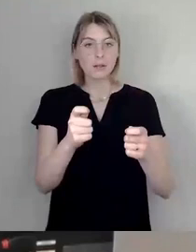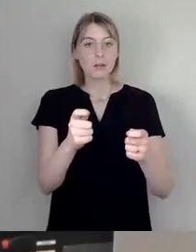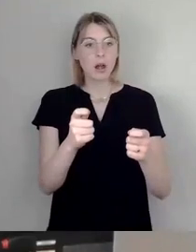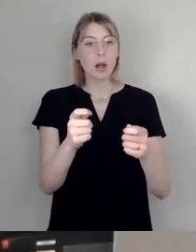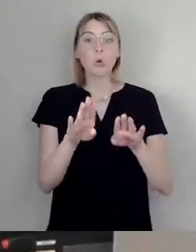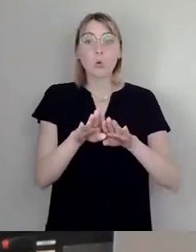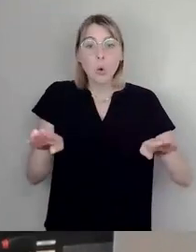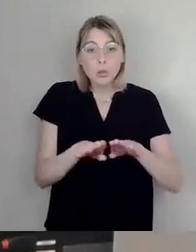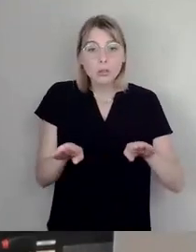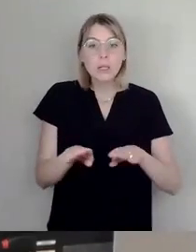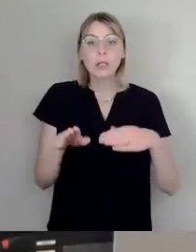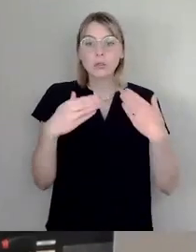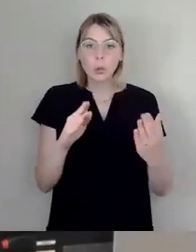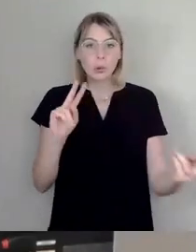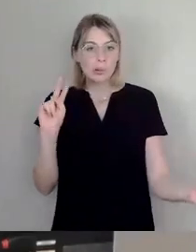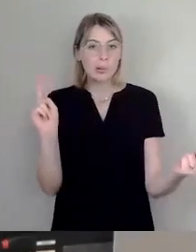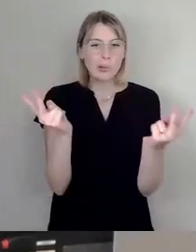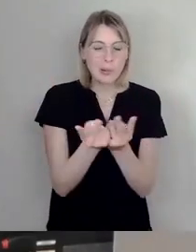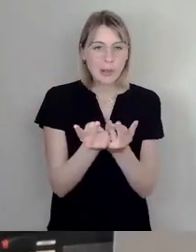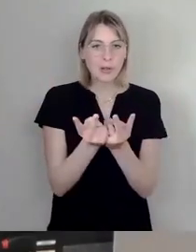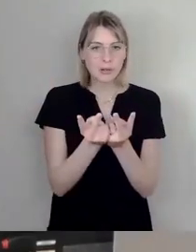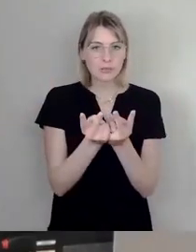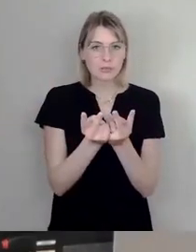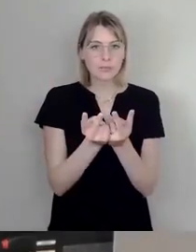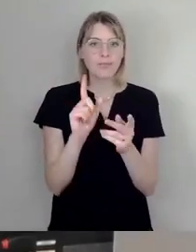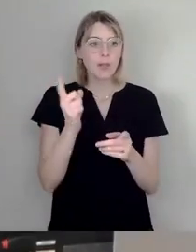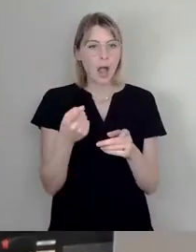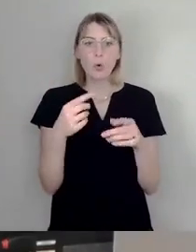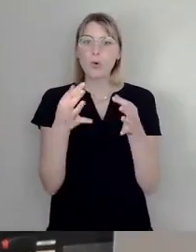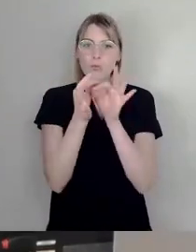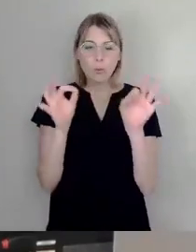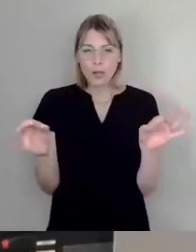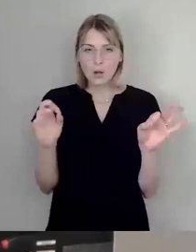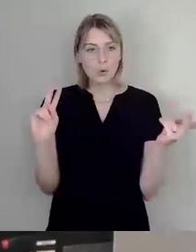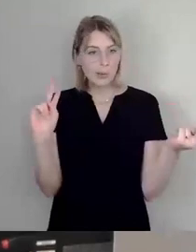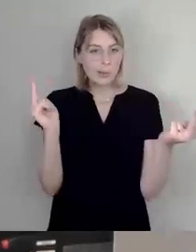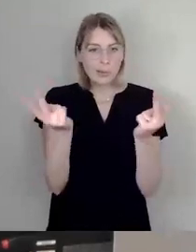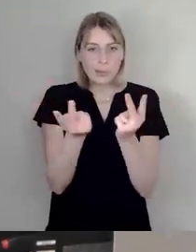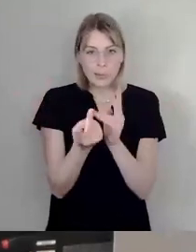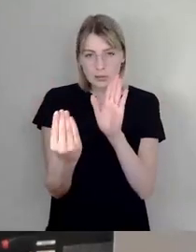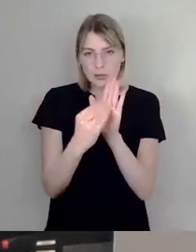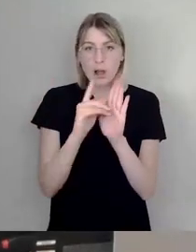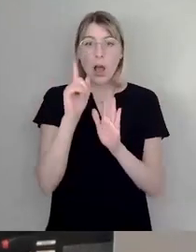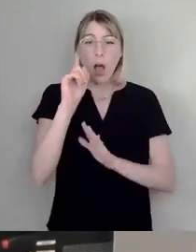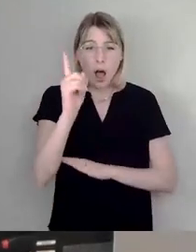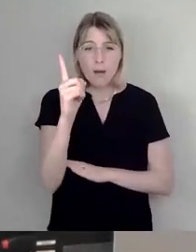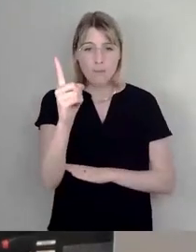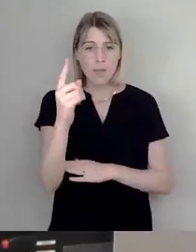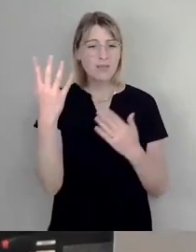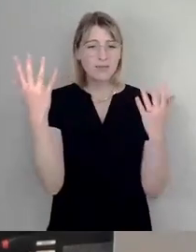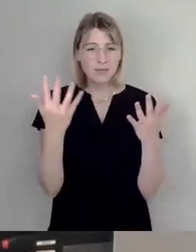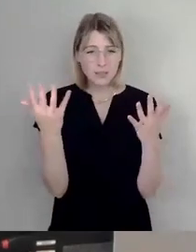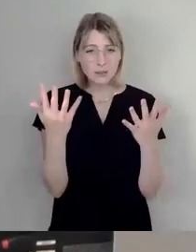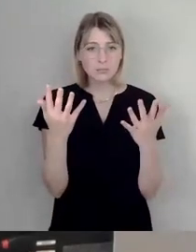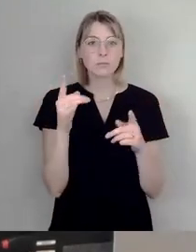her genauso wäre, sogar teilweise dieselben Formulierungen drinstehen. Aber eigentlich, und darauf hat